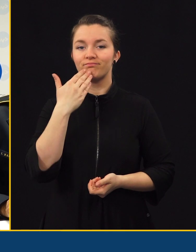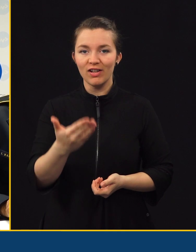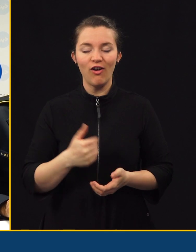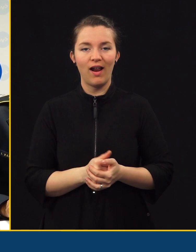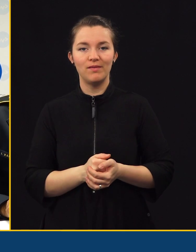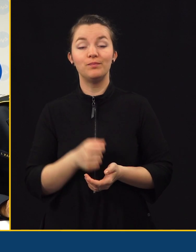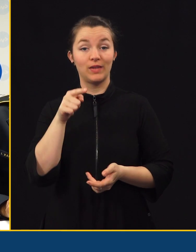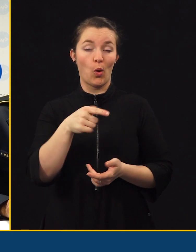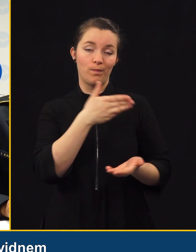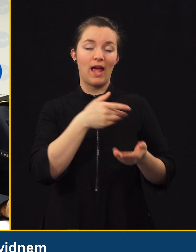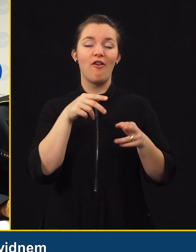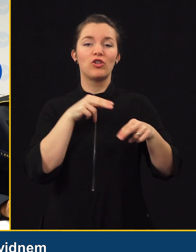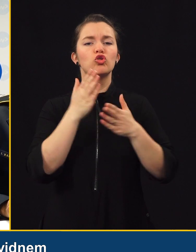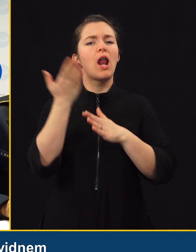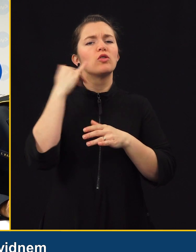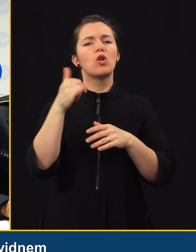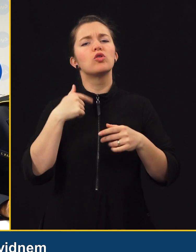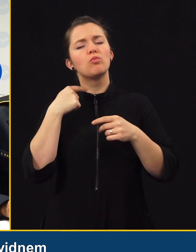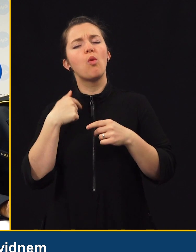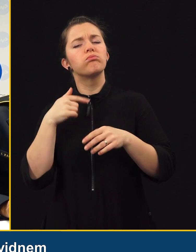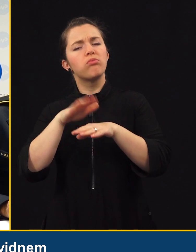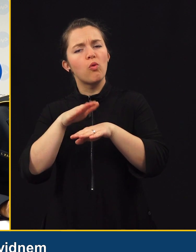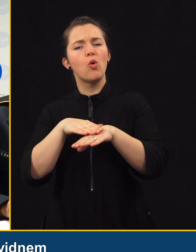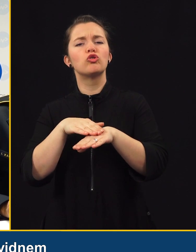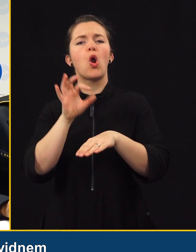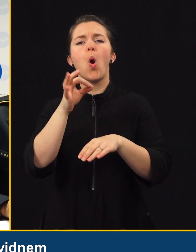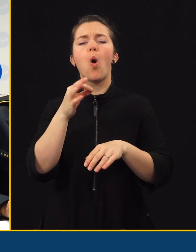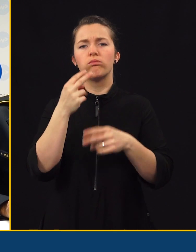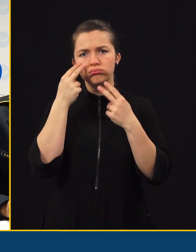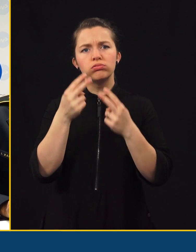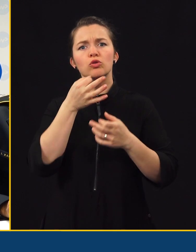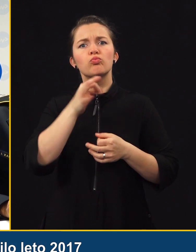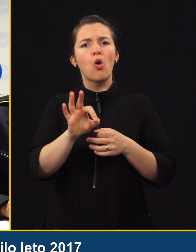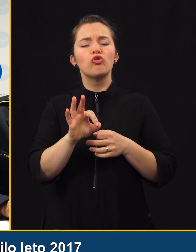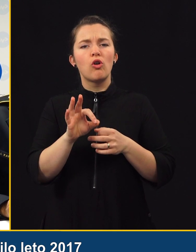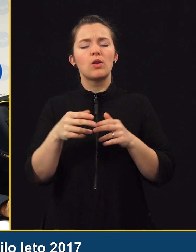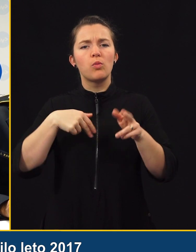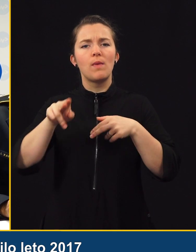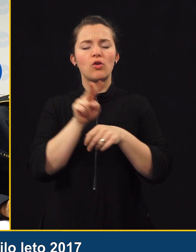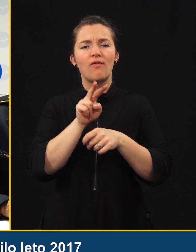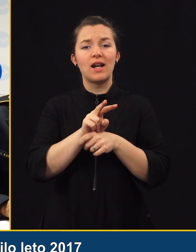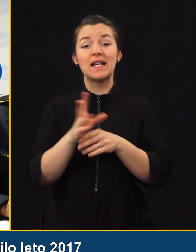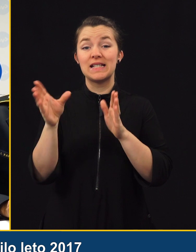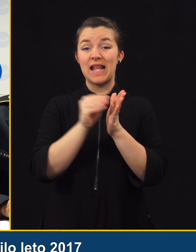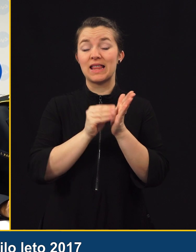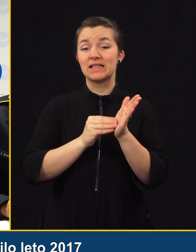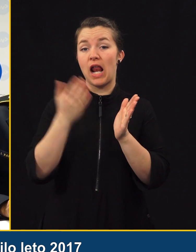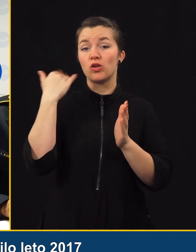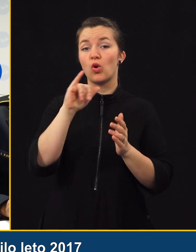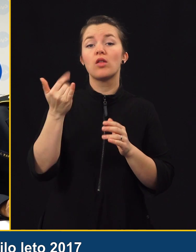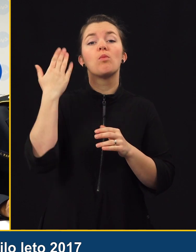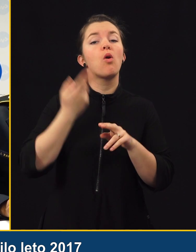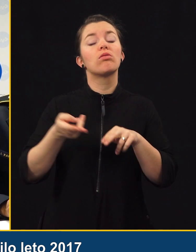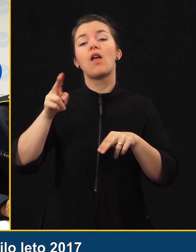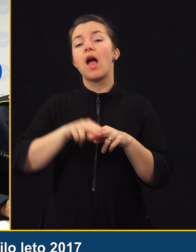Hvala. Tako že, lani smo poročali o vidnem izboljšanju prometne varnosti. Po podatkih in statistiki je bilo lansko leto